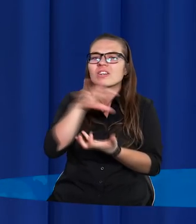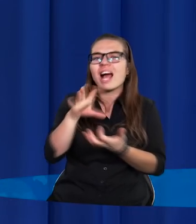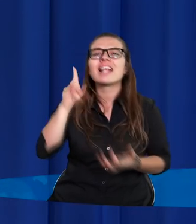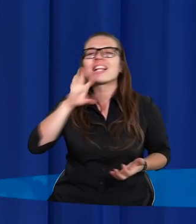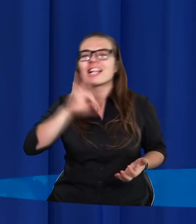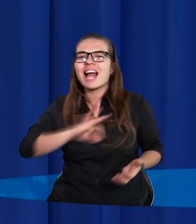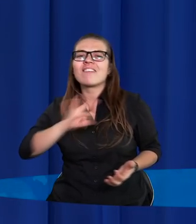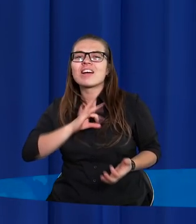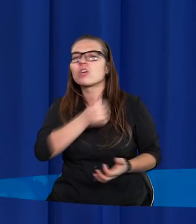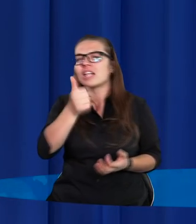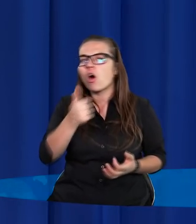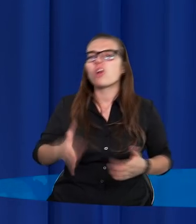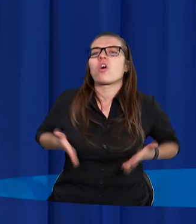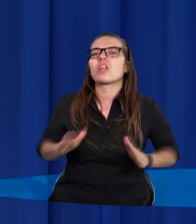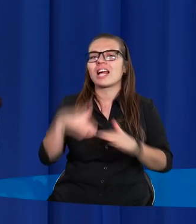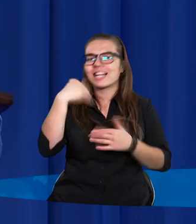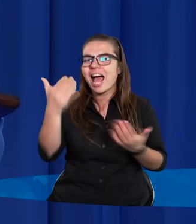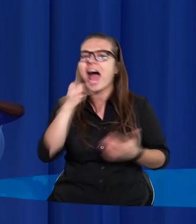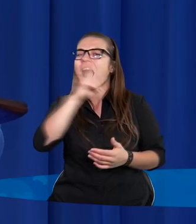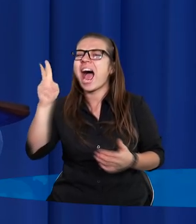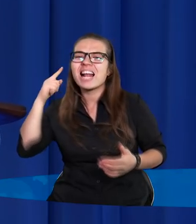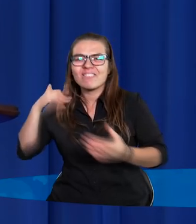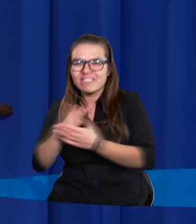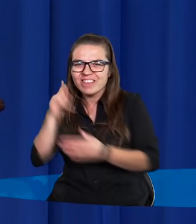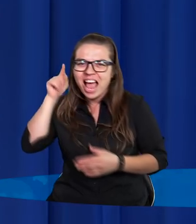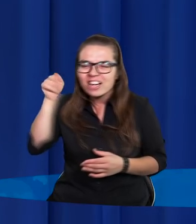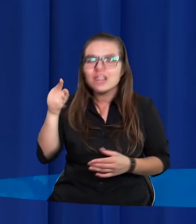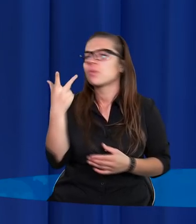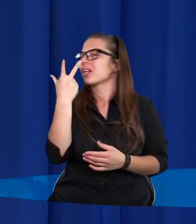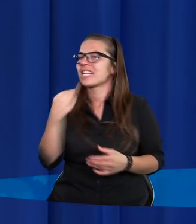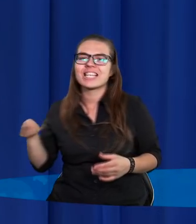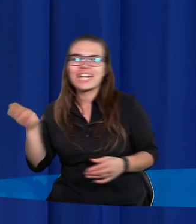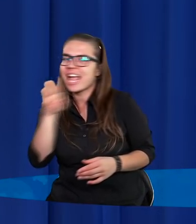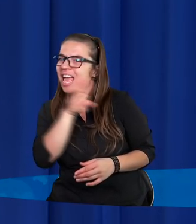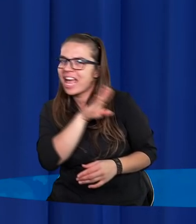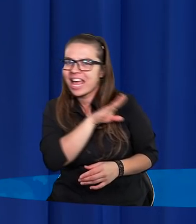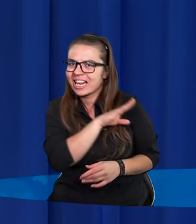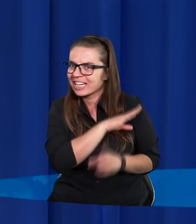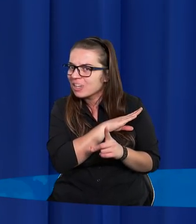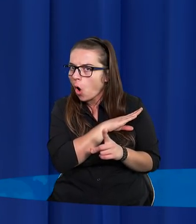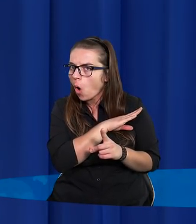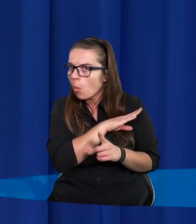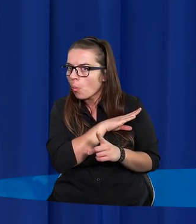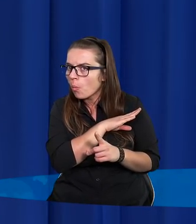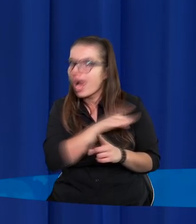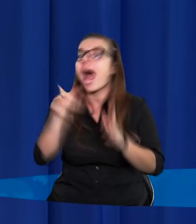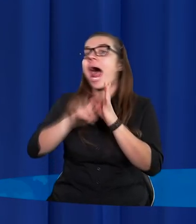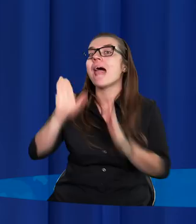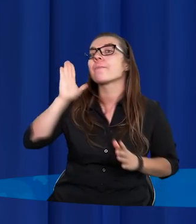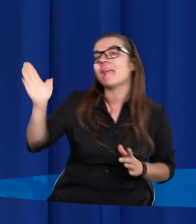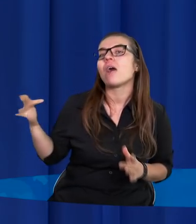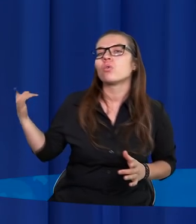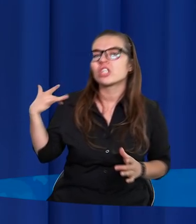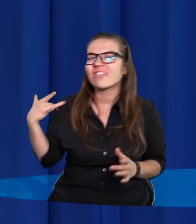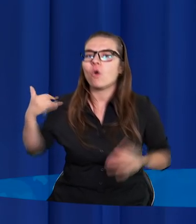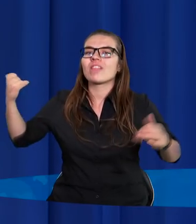świat, że Syna swego jednorodzonego dał, aby każdy, kto weń wierzy, nie zginął, ale miał